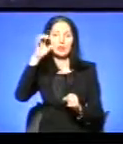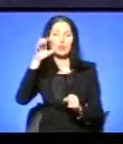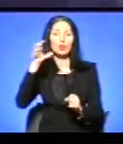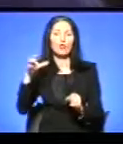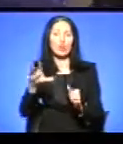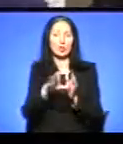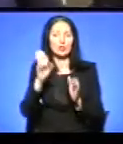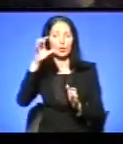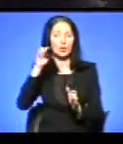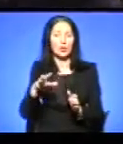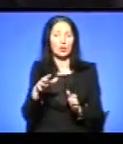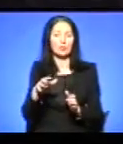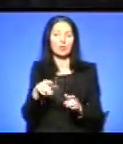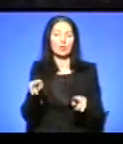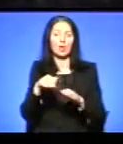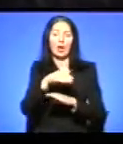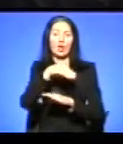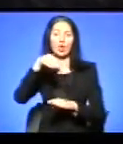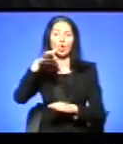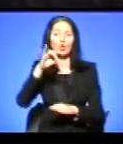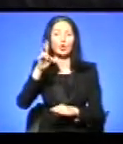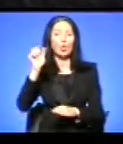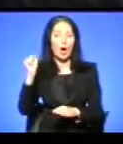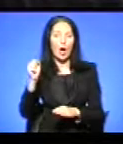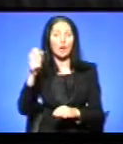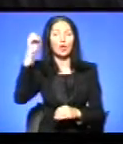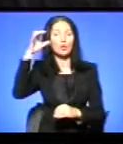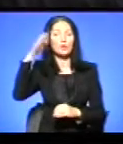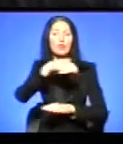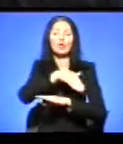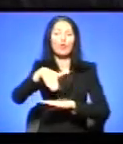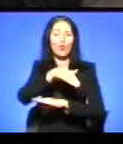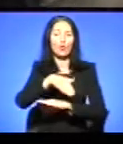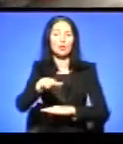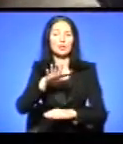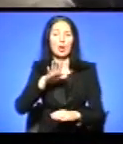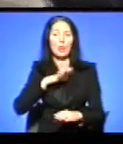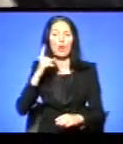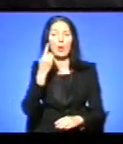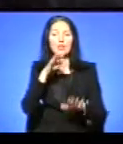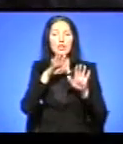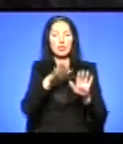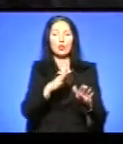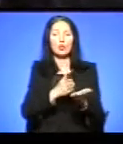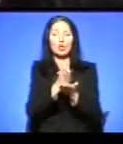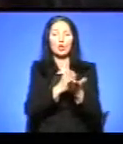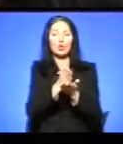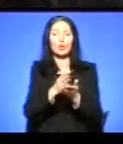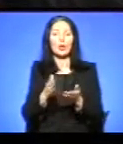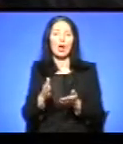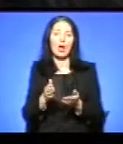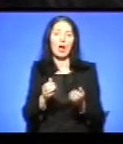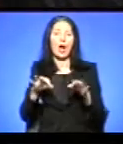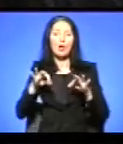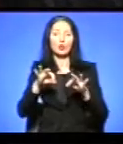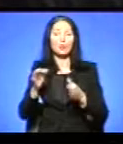бар'єрках, освітлені вулиці, тротуарах, де був перший заступник служби автомобільних доріг, обіцяв, що це все